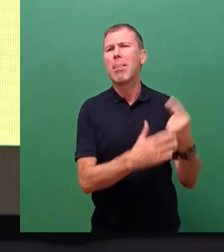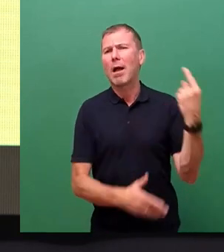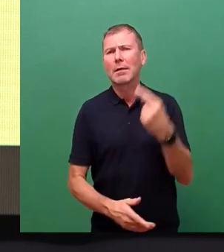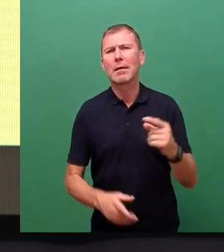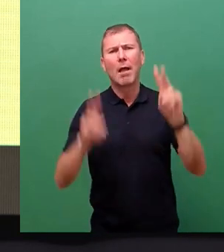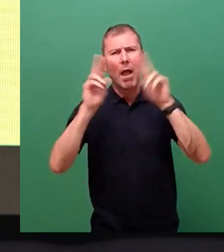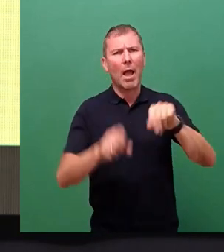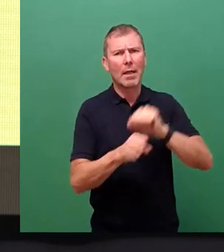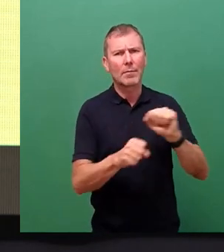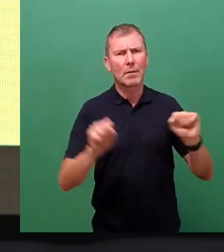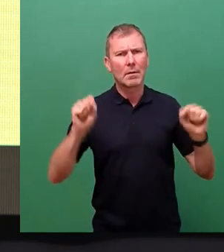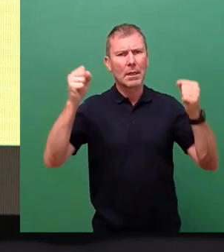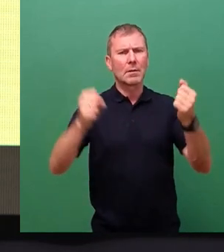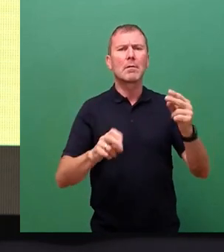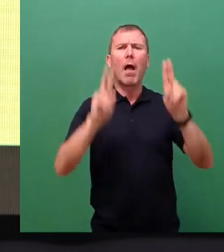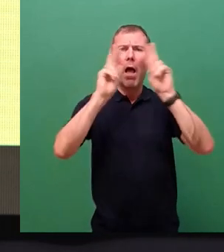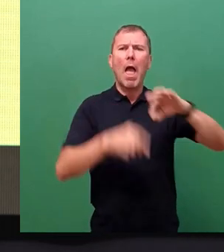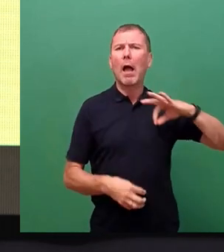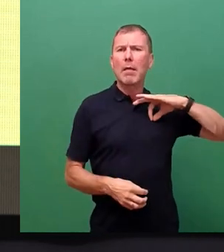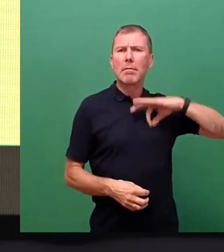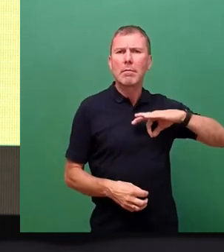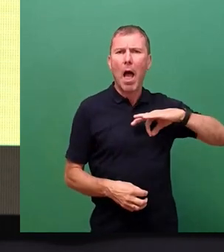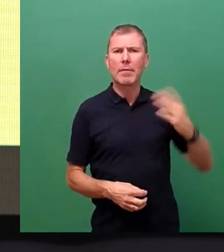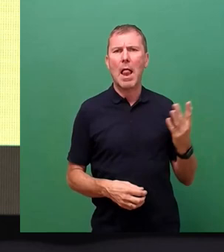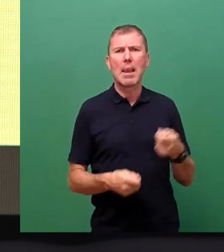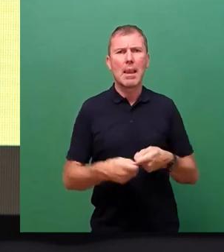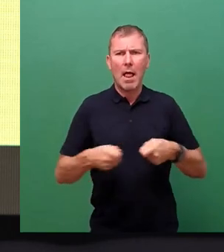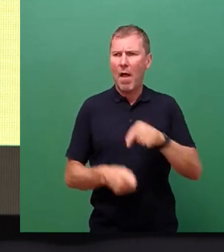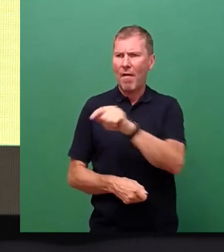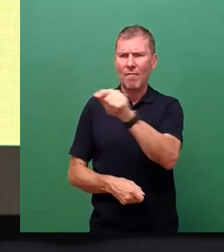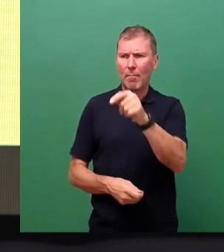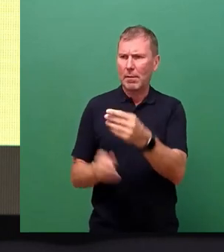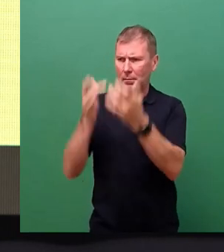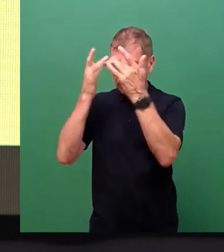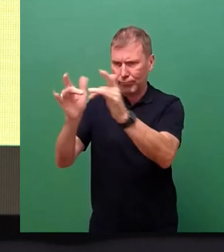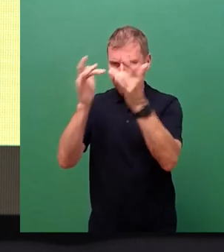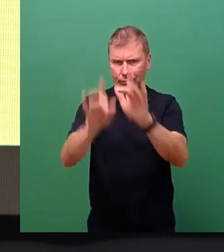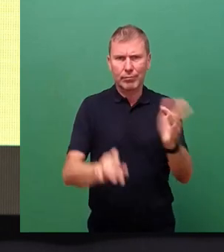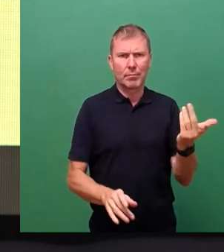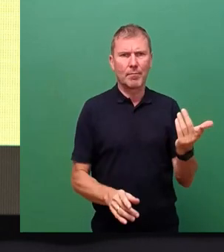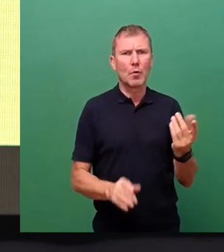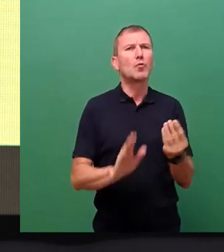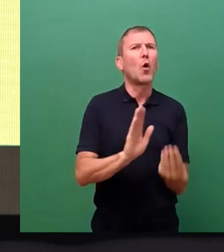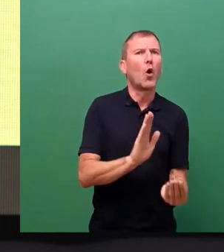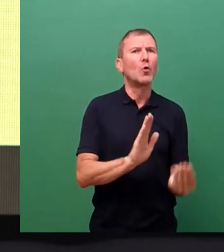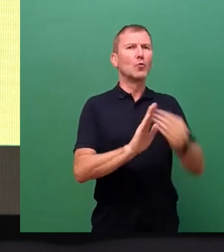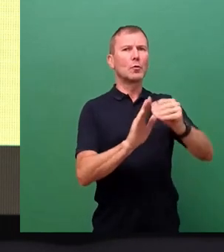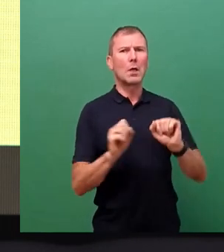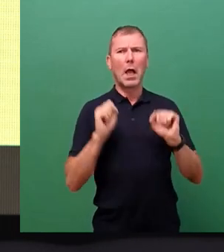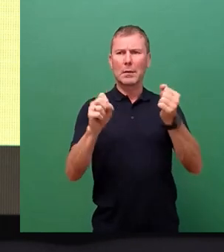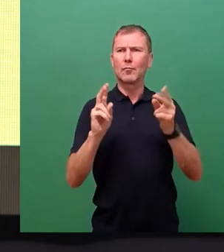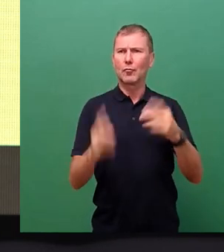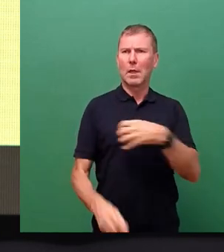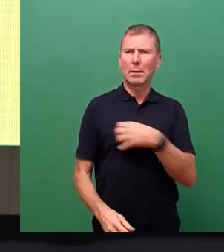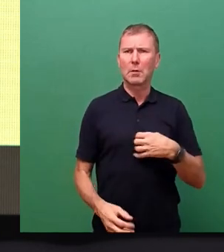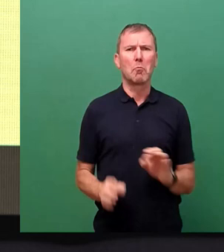ja mit Ehrennadeln ihrer jeweiligen Verbände geehrt werden und somit keiner weiteren Aktivitäten durch die Stadt Dresden bedürfe.